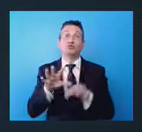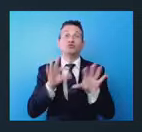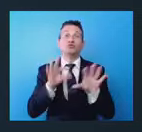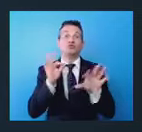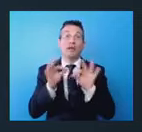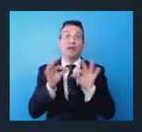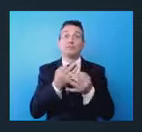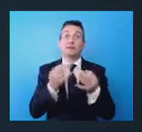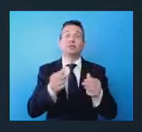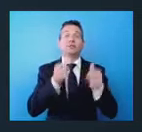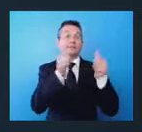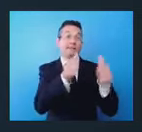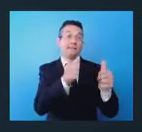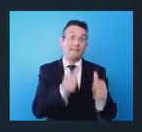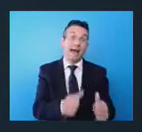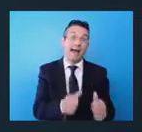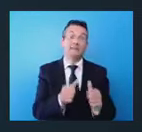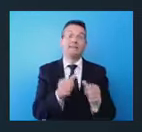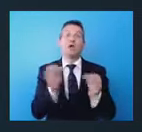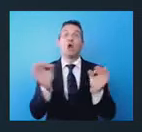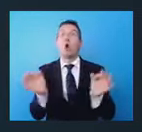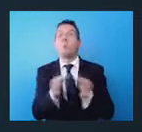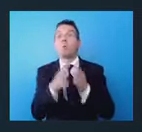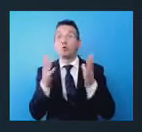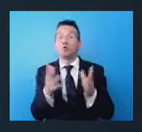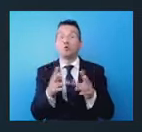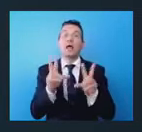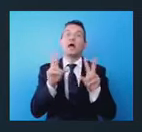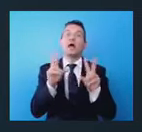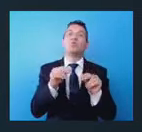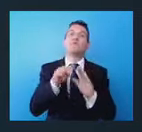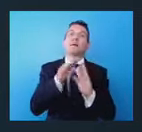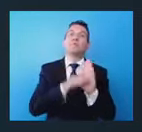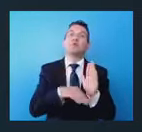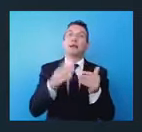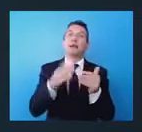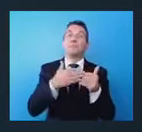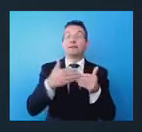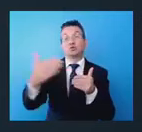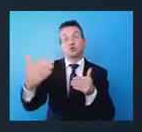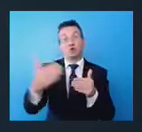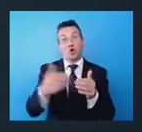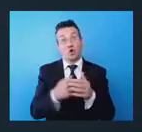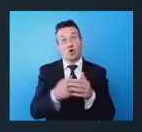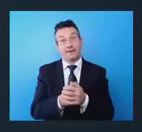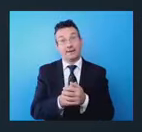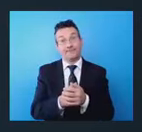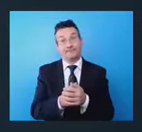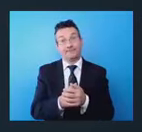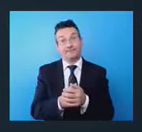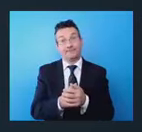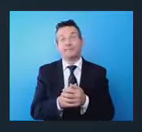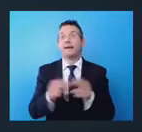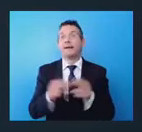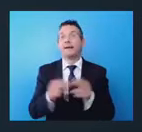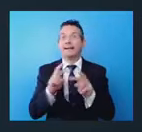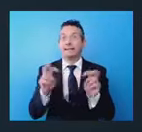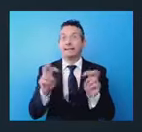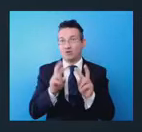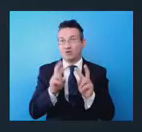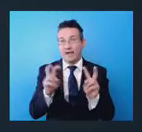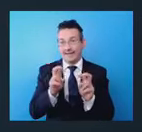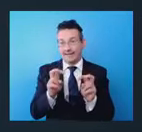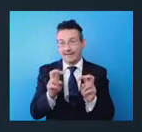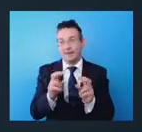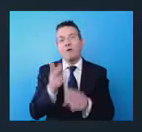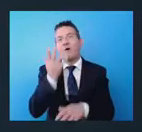opportunità e sulle linee della nuova programmazione. Intanto la ricerca, io vorrei tranquillizzare